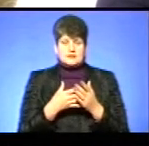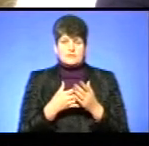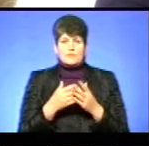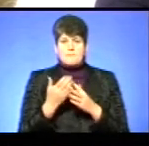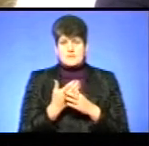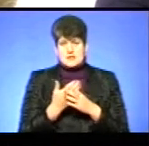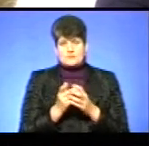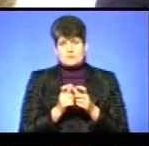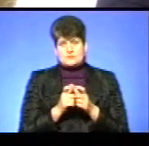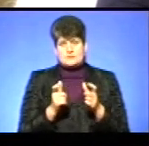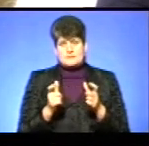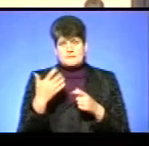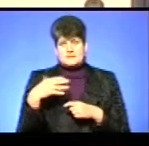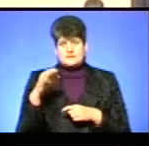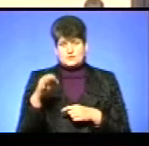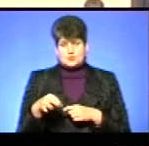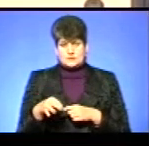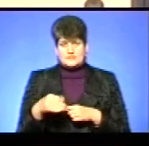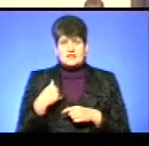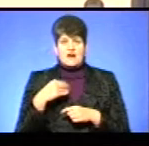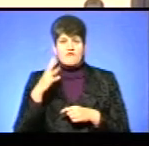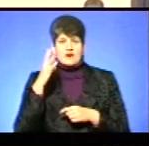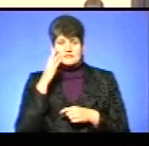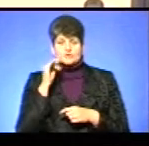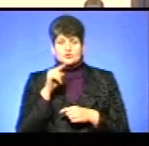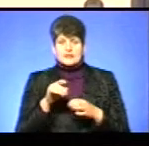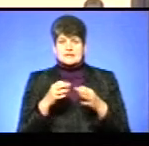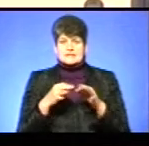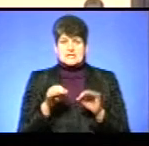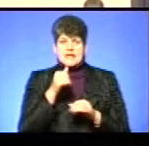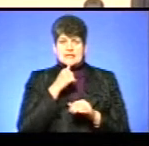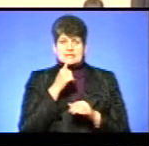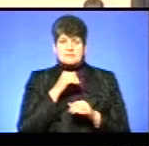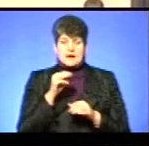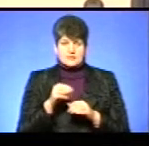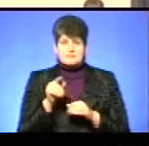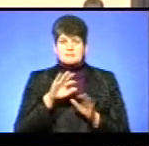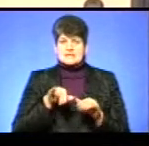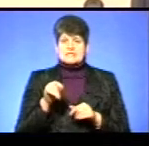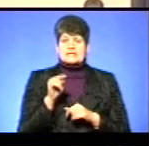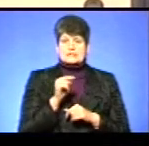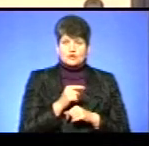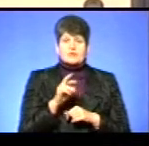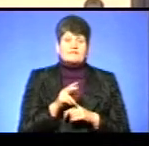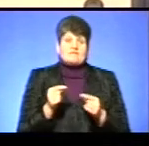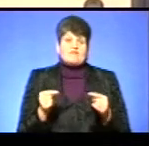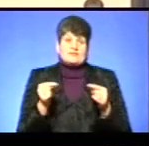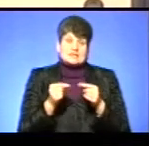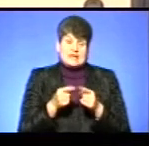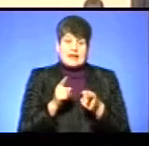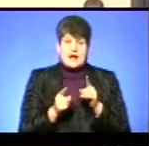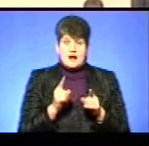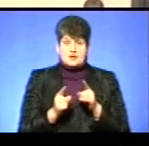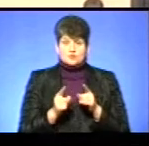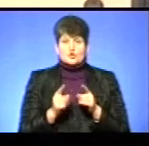дні по пільговому тарифу 50%. Я вважаю, що той незалежний експерт, після того, як він визначить реальну